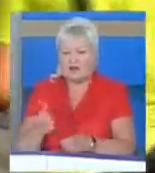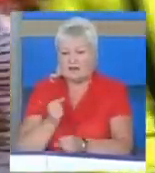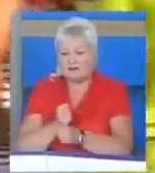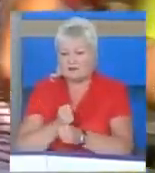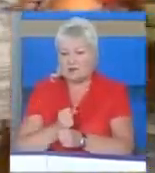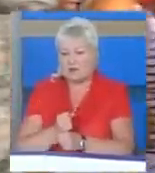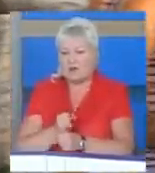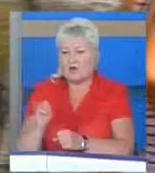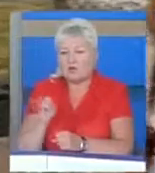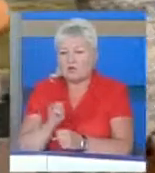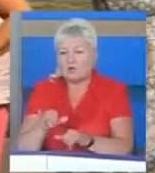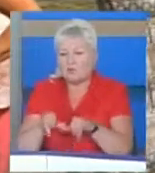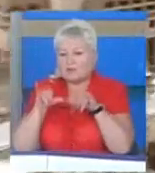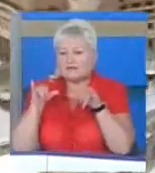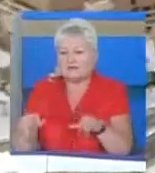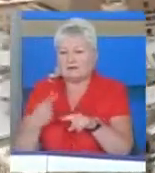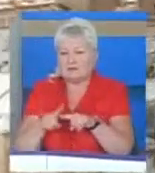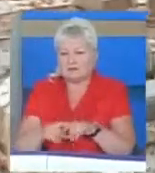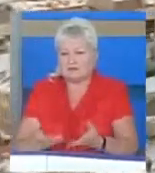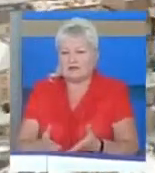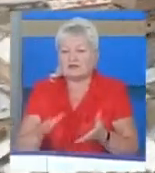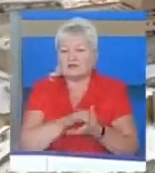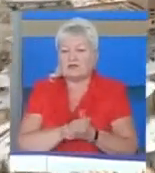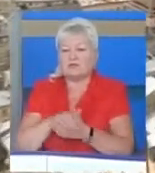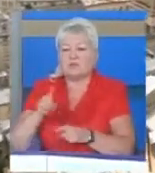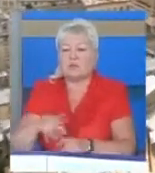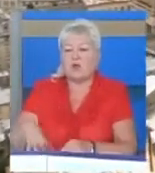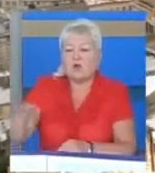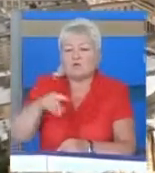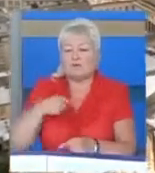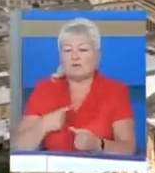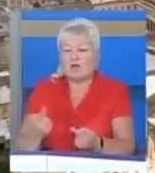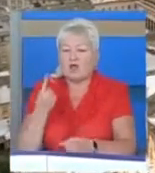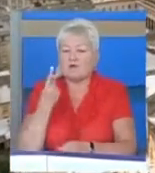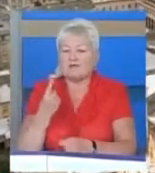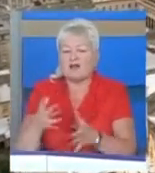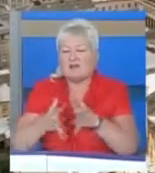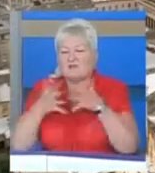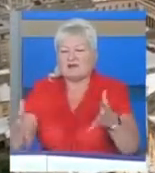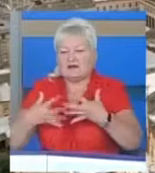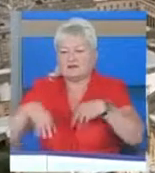процвітання цілої спільноти. Бо усі ми – одна велика сім'я Україна.